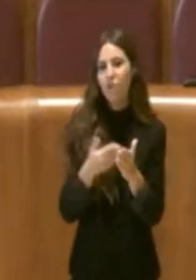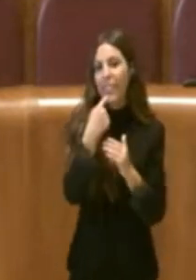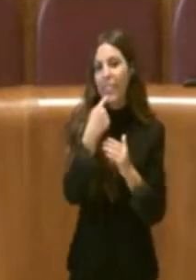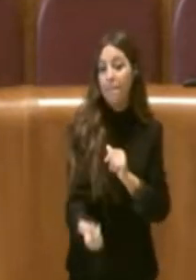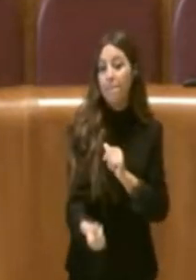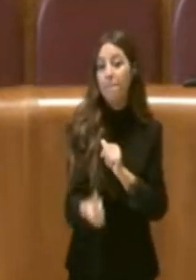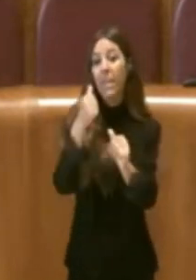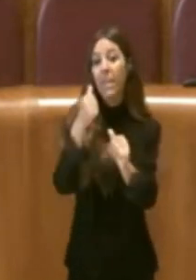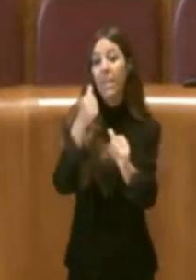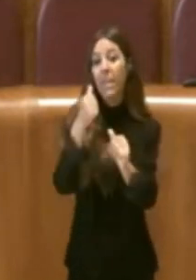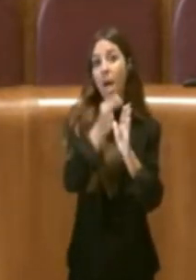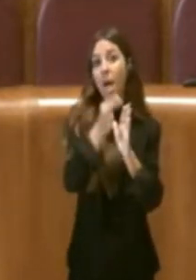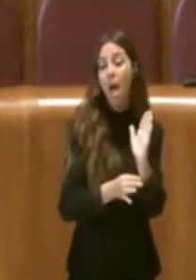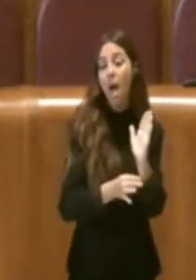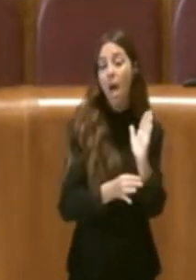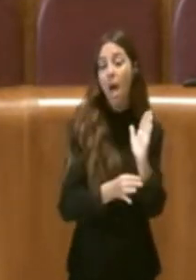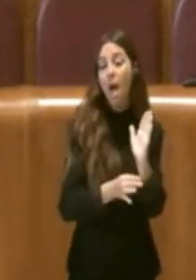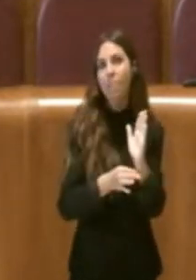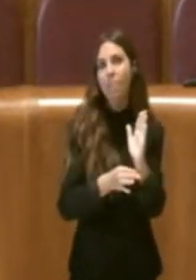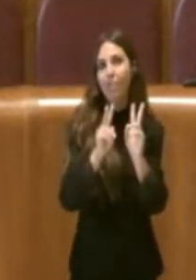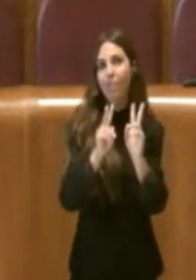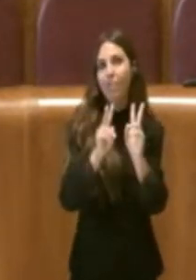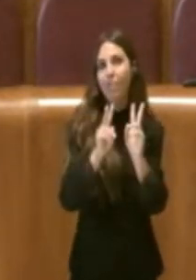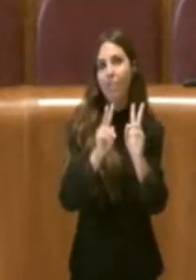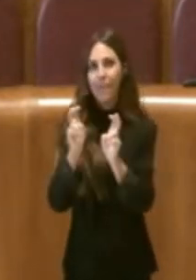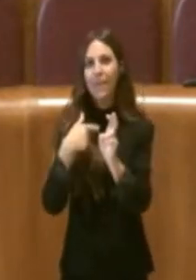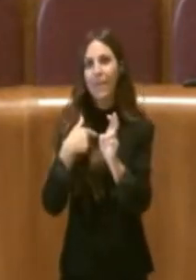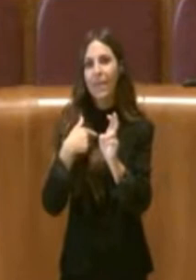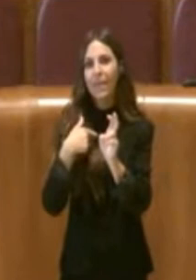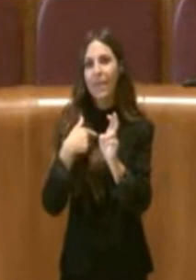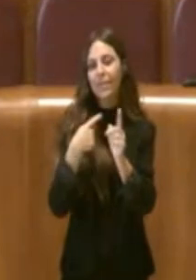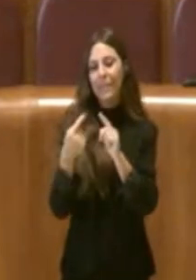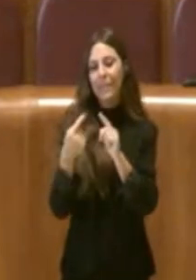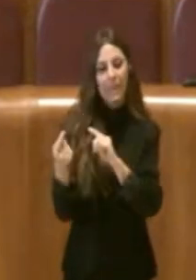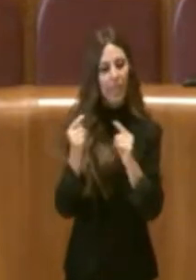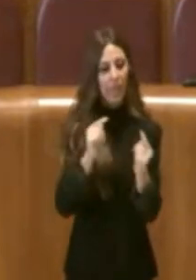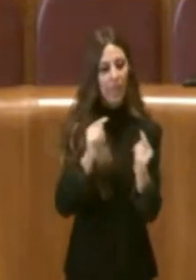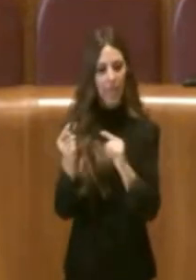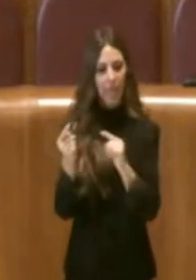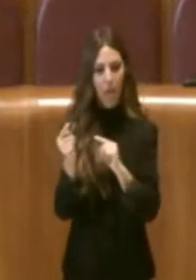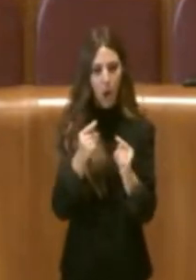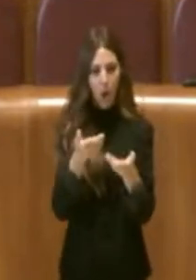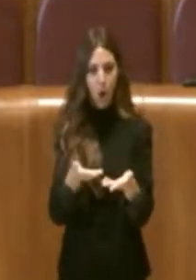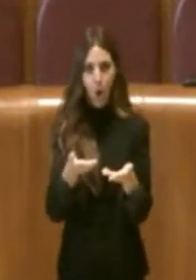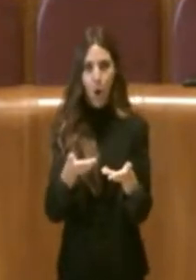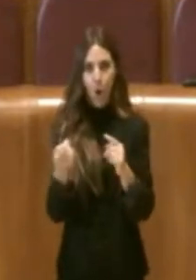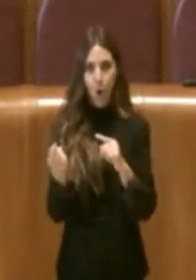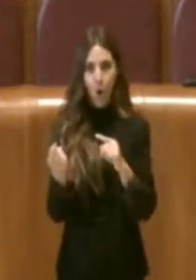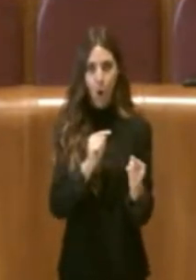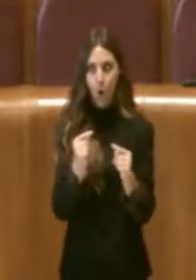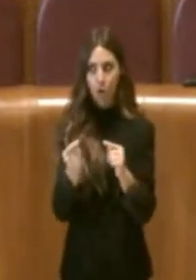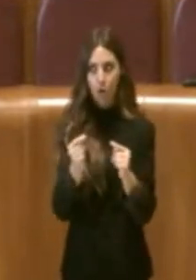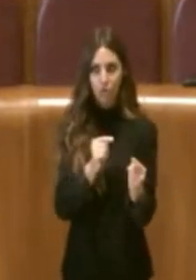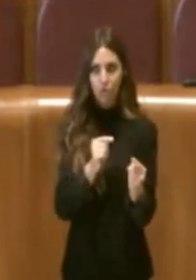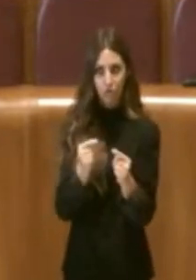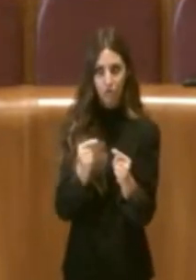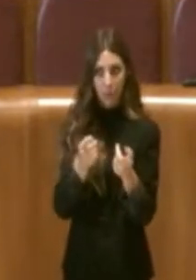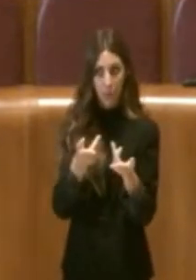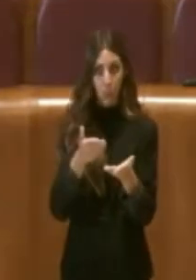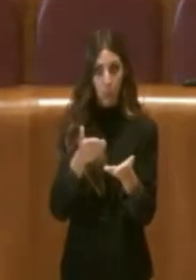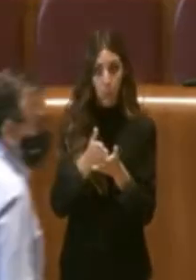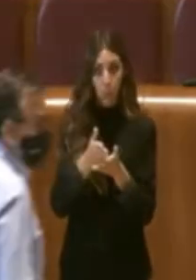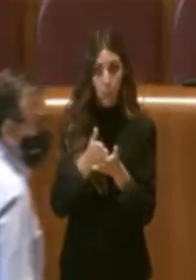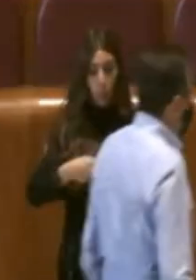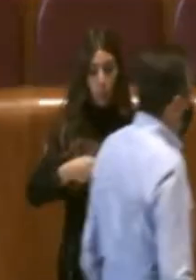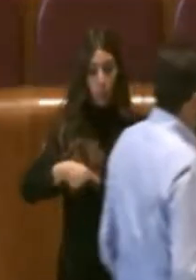alcuni punti e su alcune questioni i dibattiti che oggi si stanno svolgendo in Assemblea,